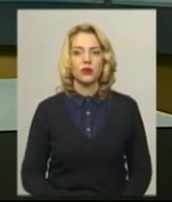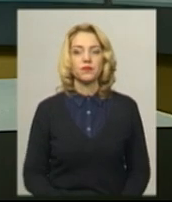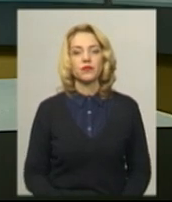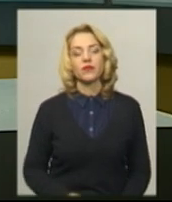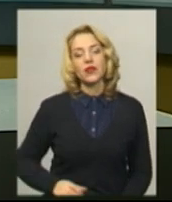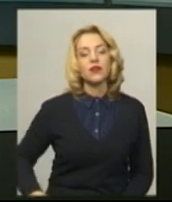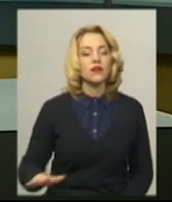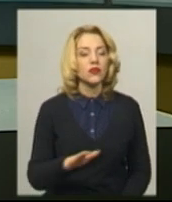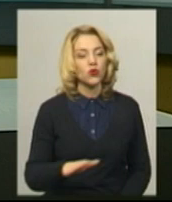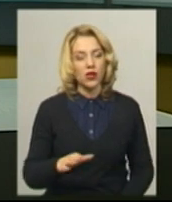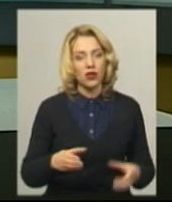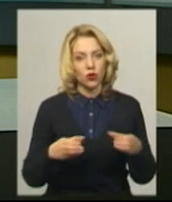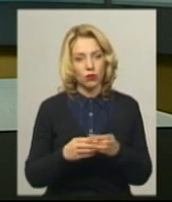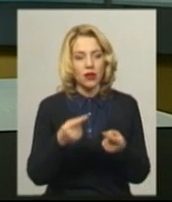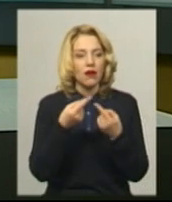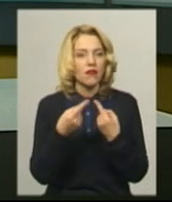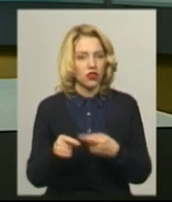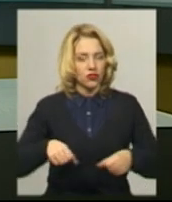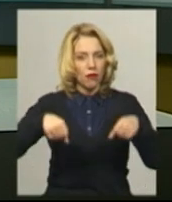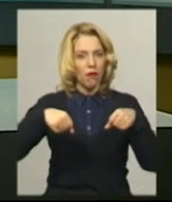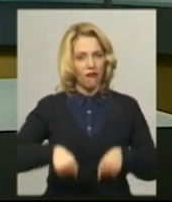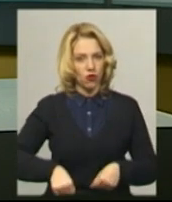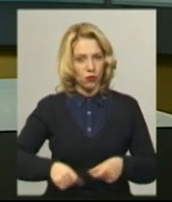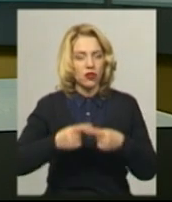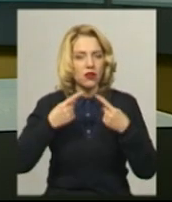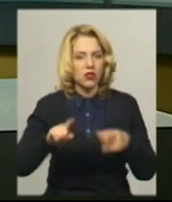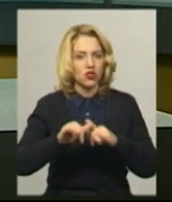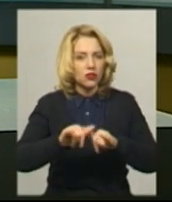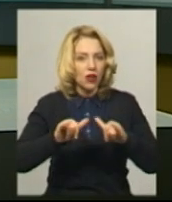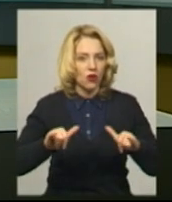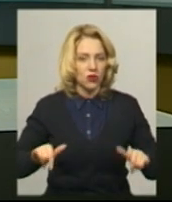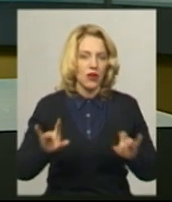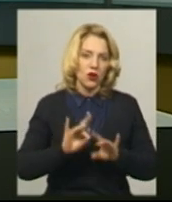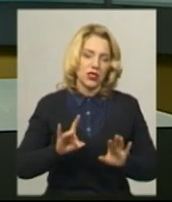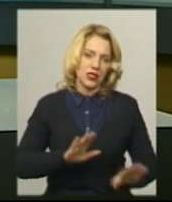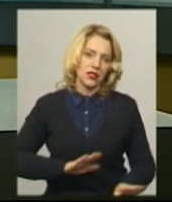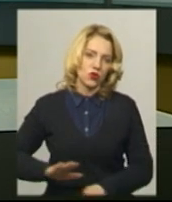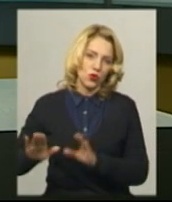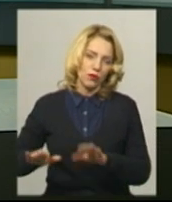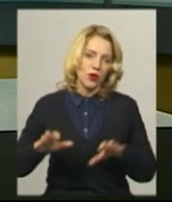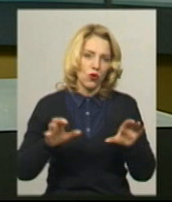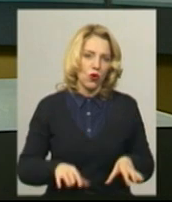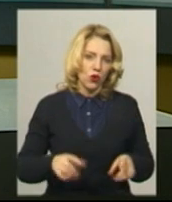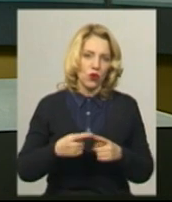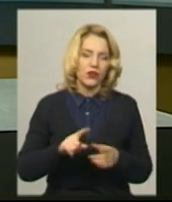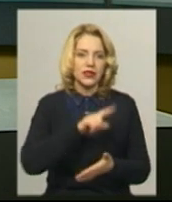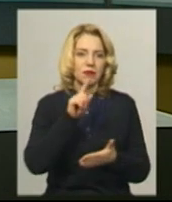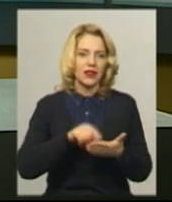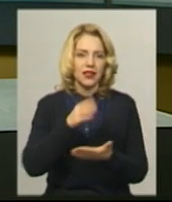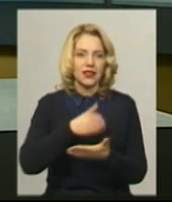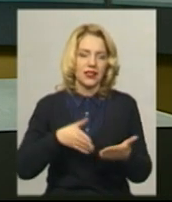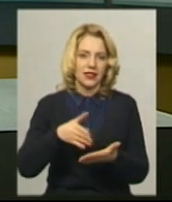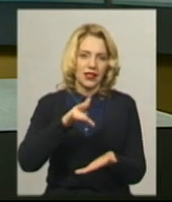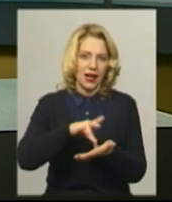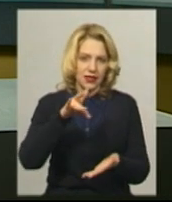інші повноваження та інші горизонти розвитку, каже заступниця голови Хмельницької обласної адміністрації з питань децентралізації Світлана